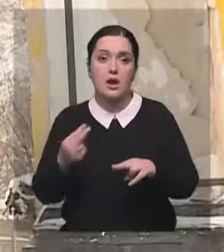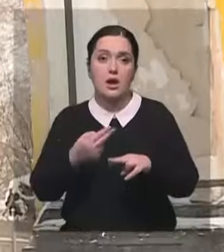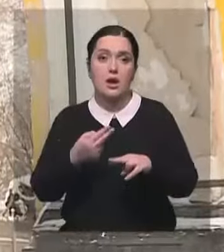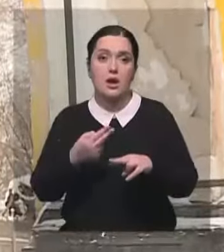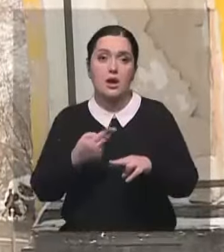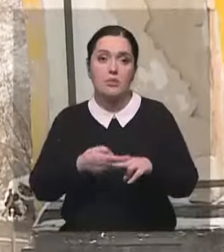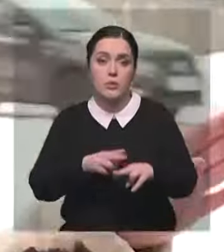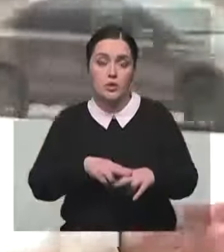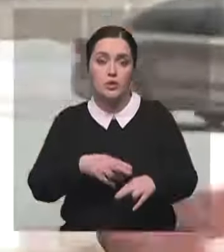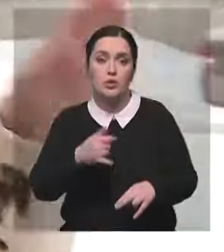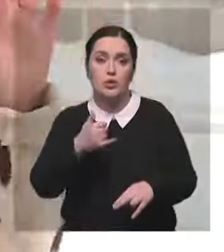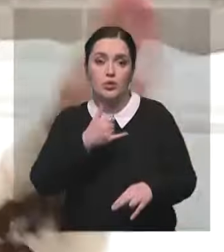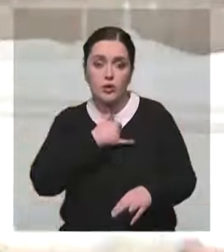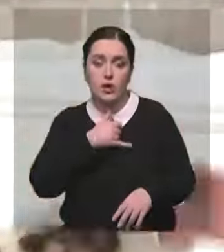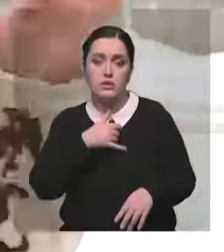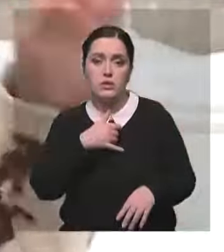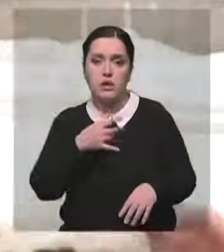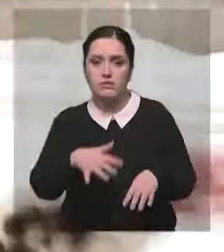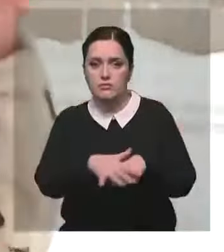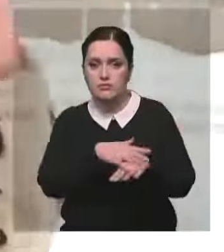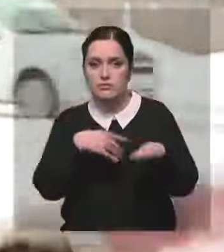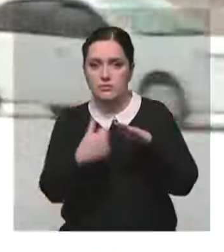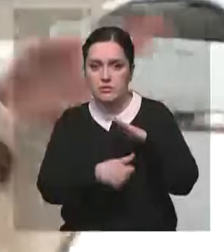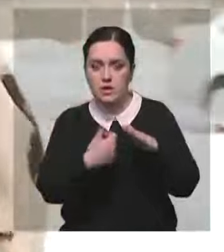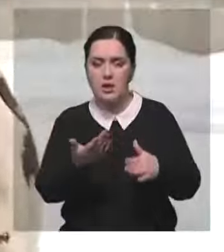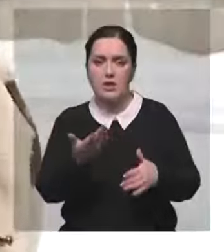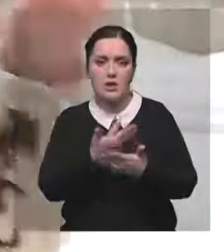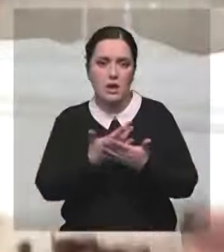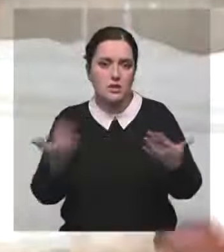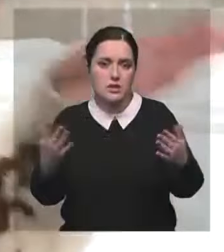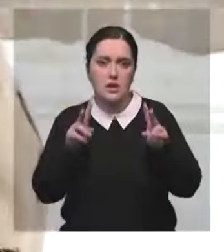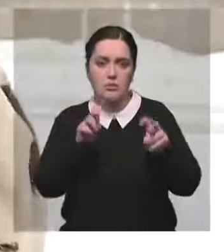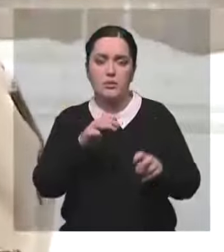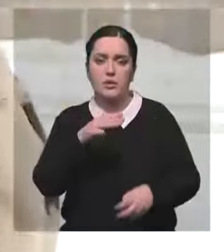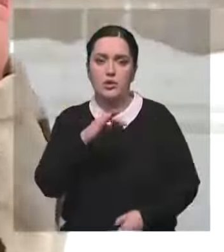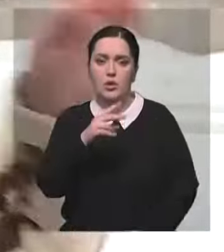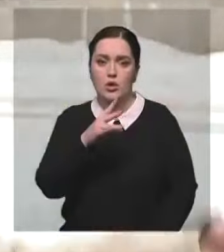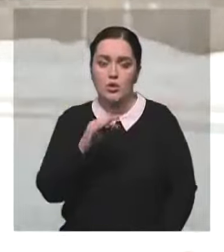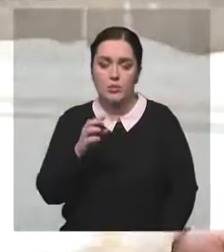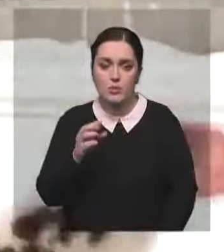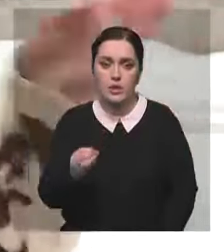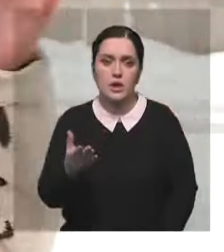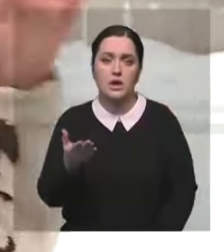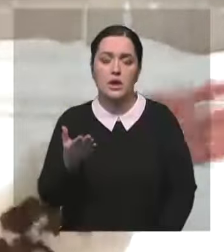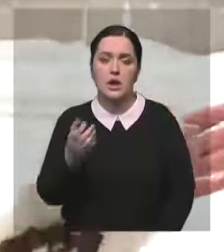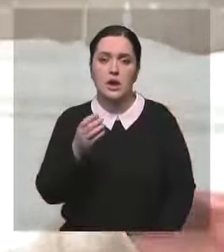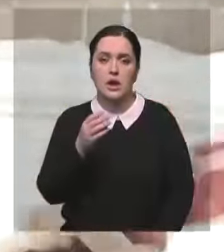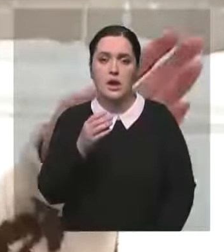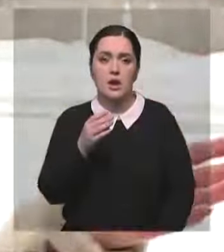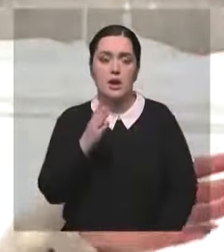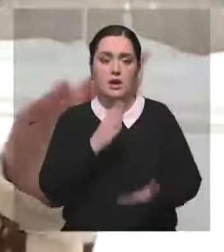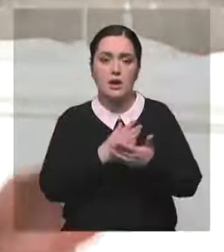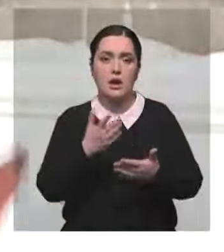как имели, огромное количество алабаев, табетов, тазы, стаффордов, питбулей, других